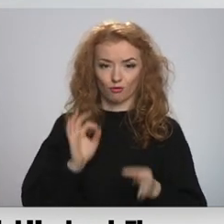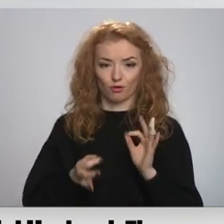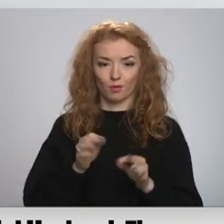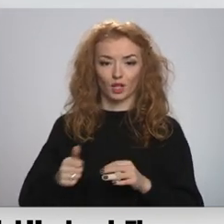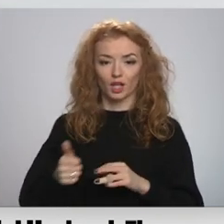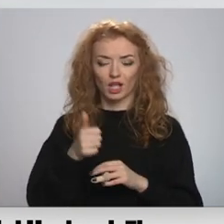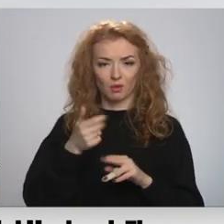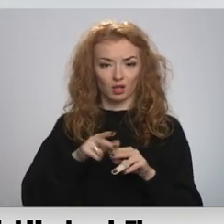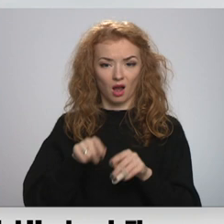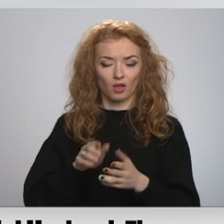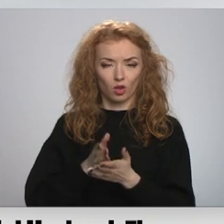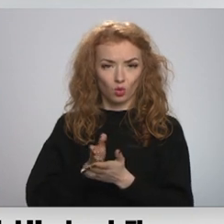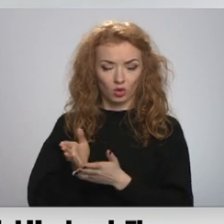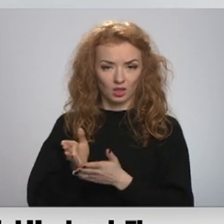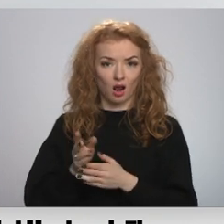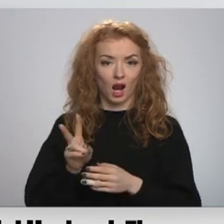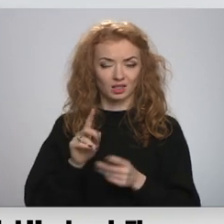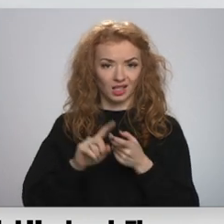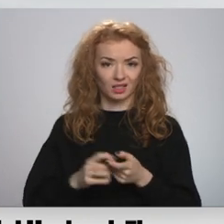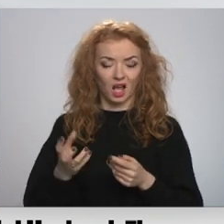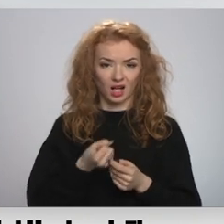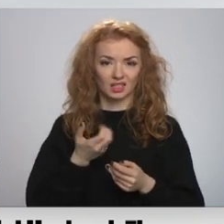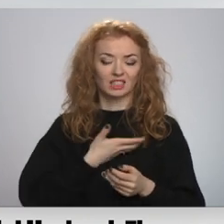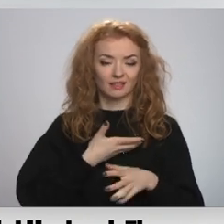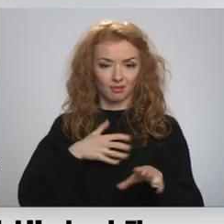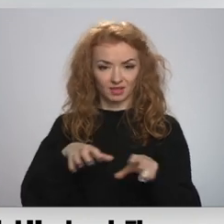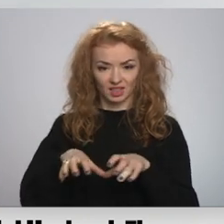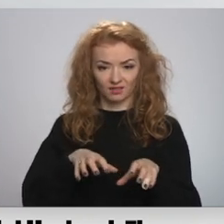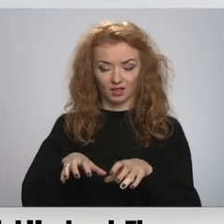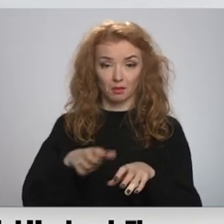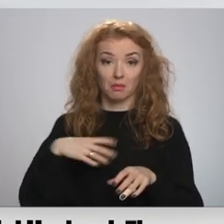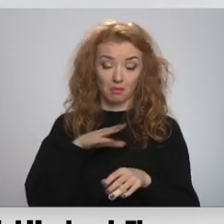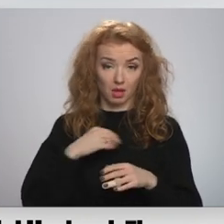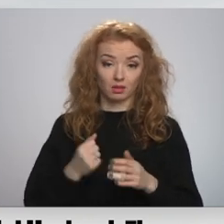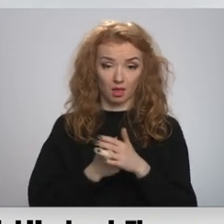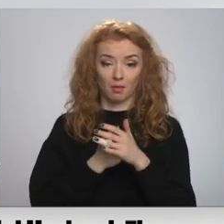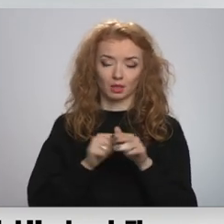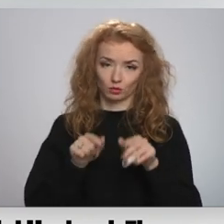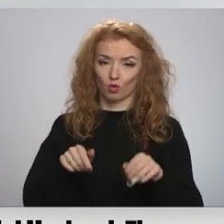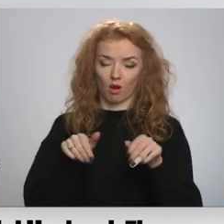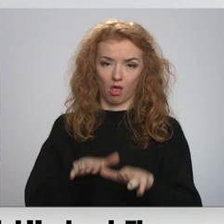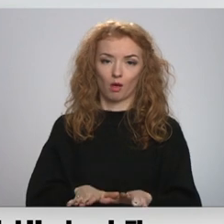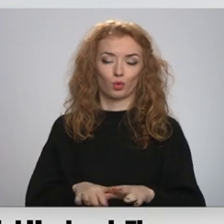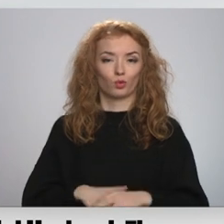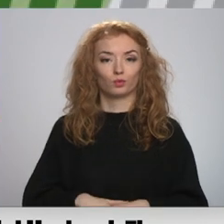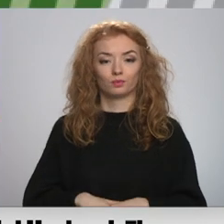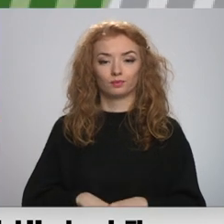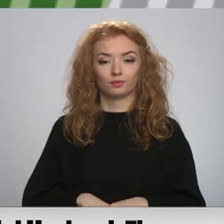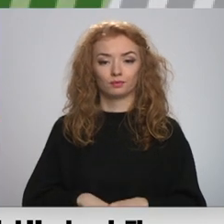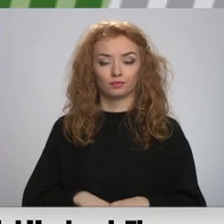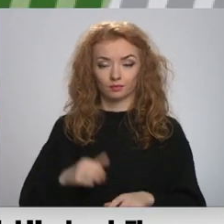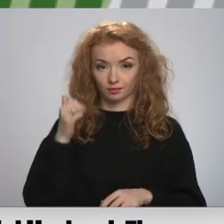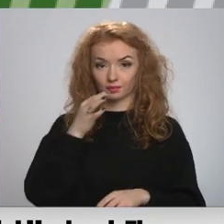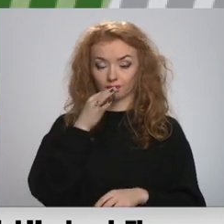tādā nozerē, kas ir saistīta ar dzīvām radībām, ar dzīvniekiem. Būtībā mēs atbalstam šo lēmumu. Tas